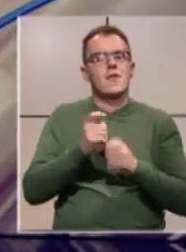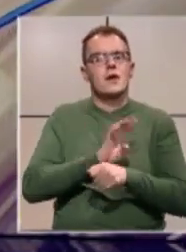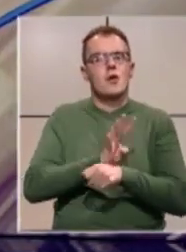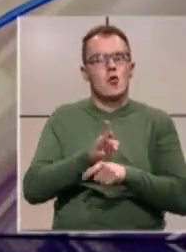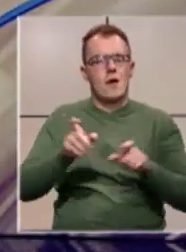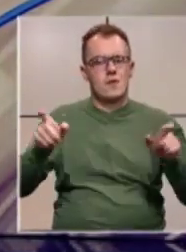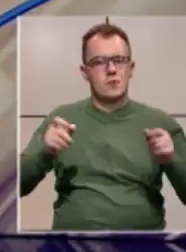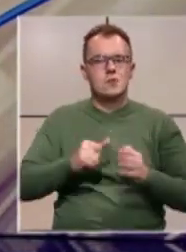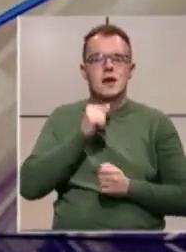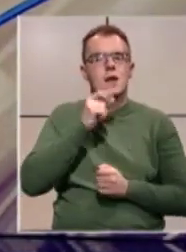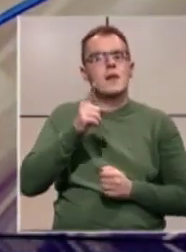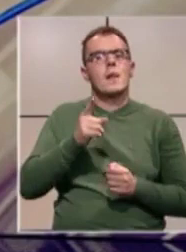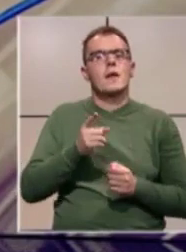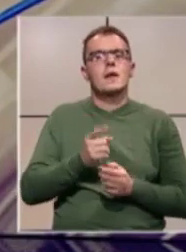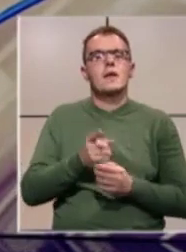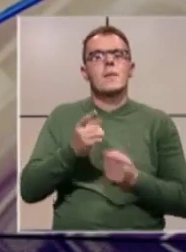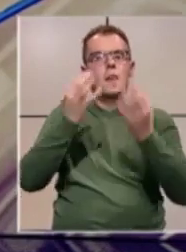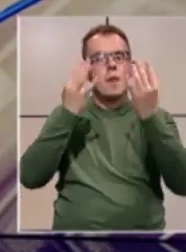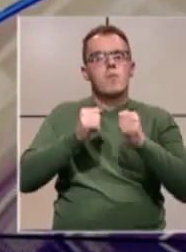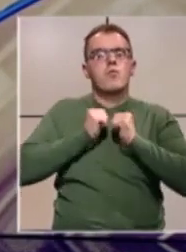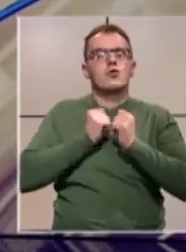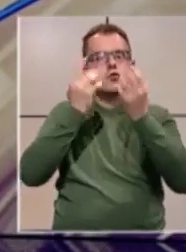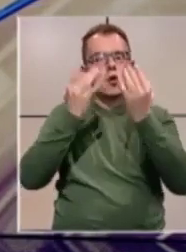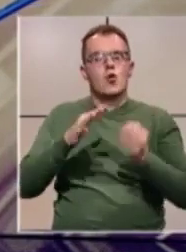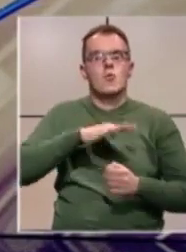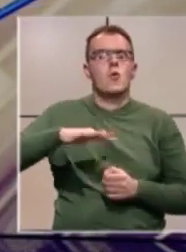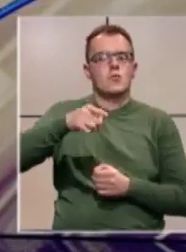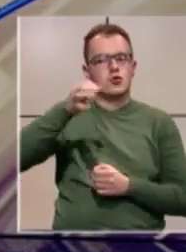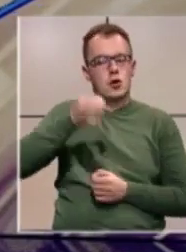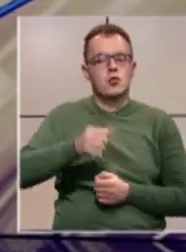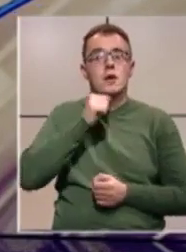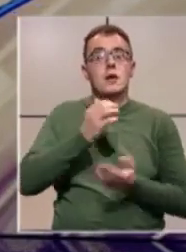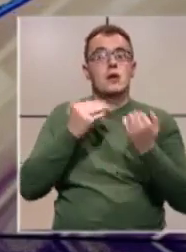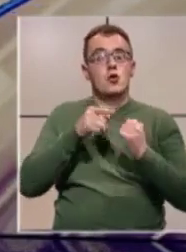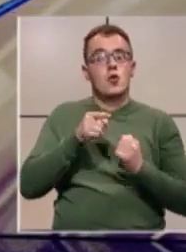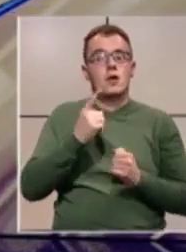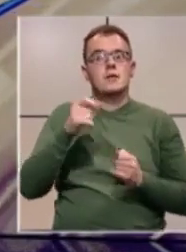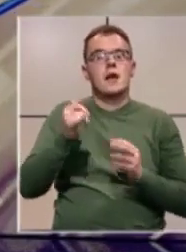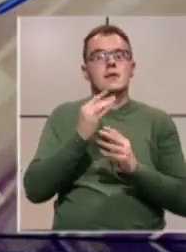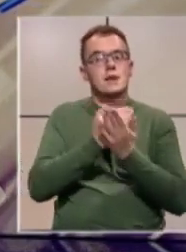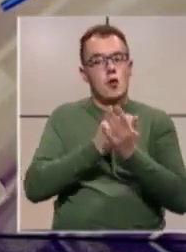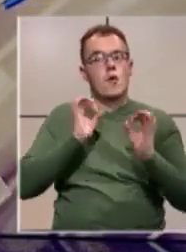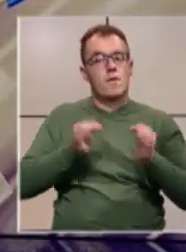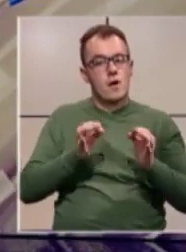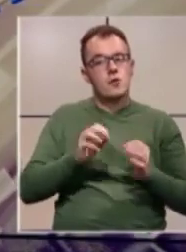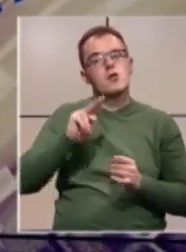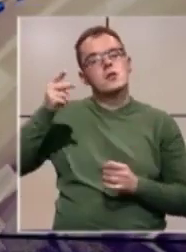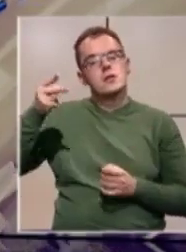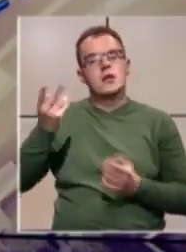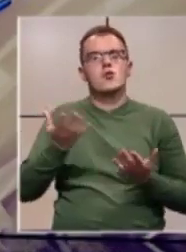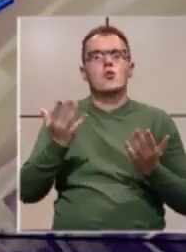pandemijom koronavirusa i potpore ekonomiji na području toga kantona. I dok je za jedne zakon kvalitetan, za druge je